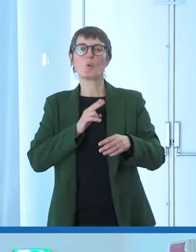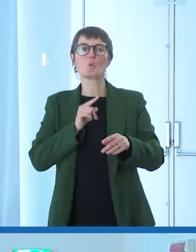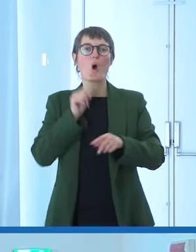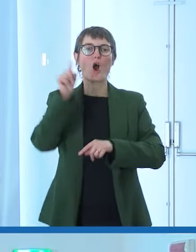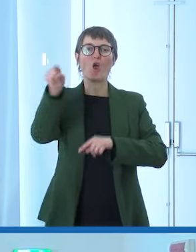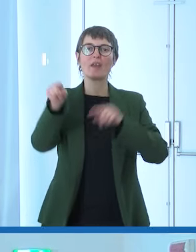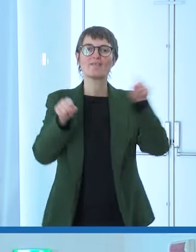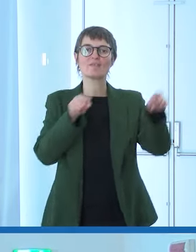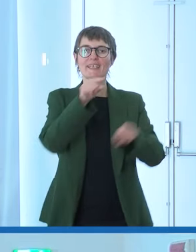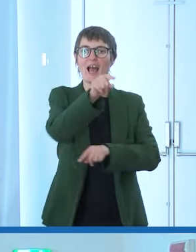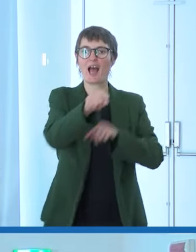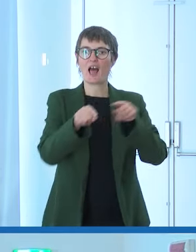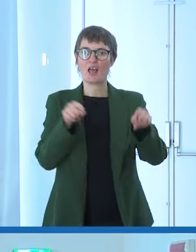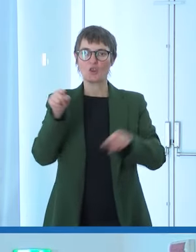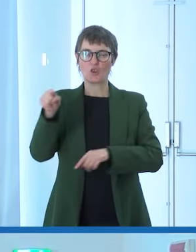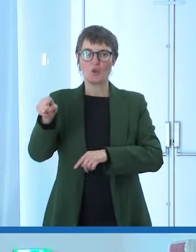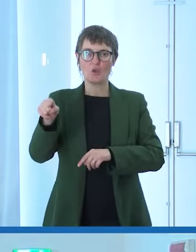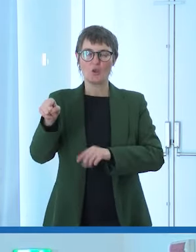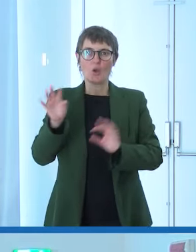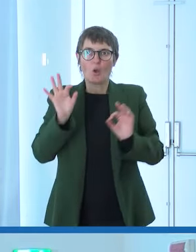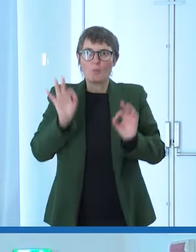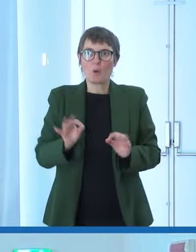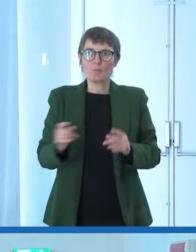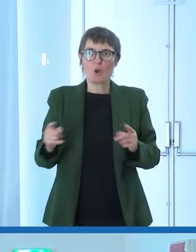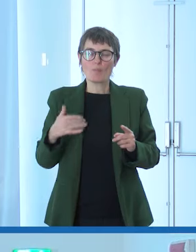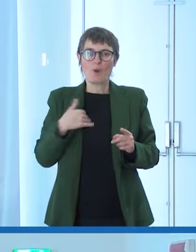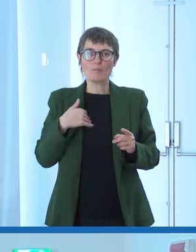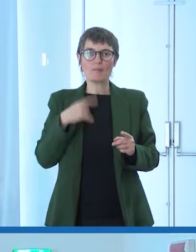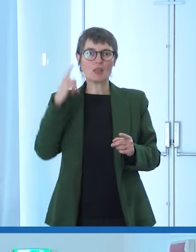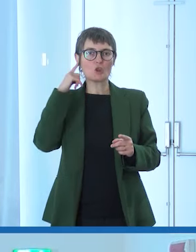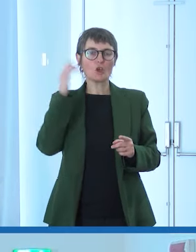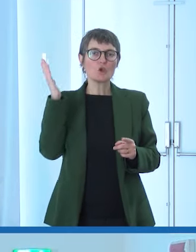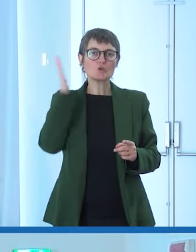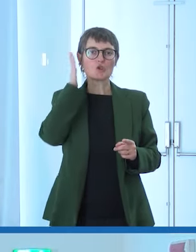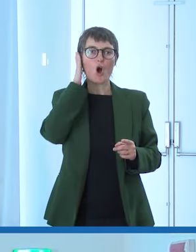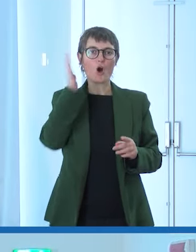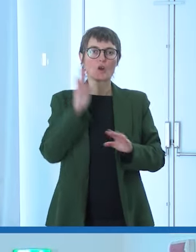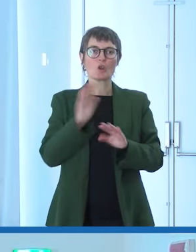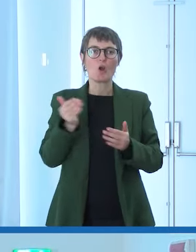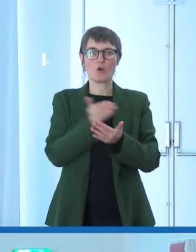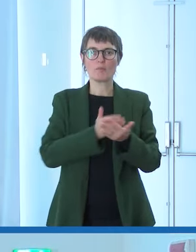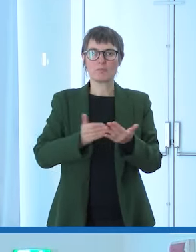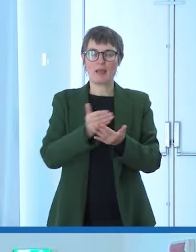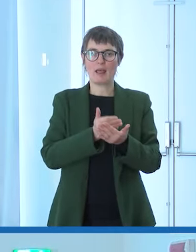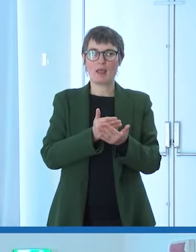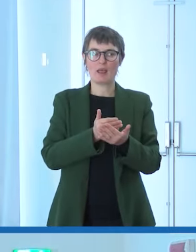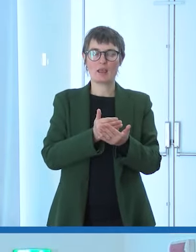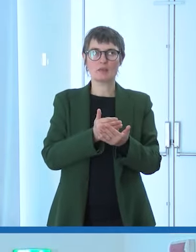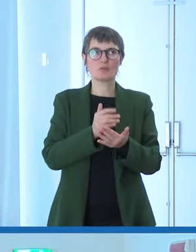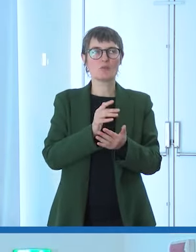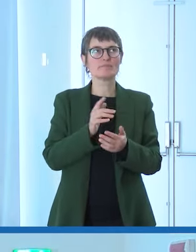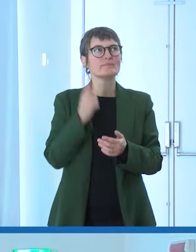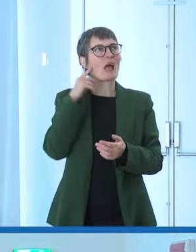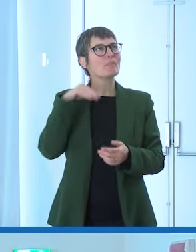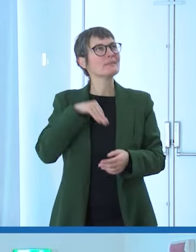avevo questa sordità completa cioè perché perché mi sentivo quasi obbligato a farlo perché